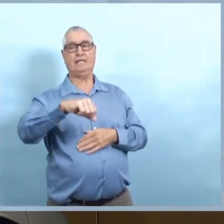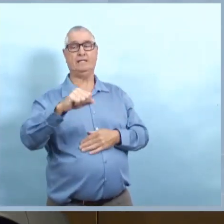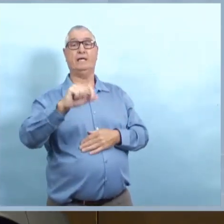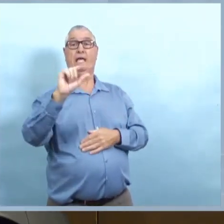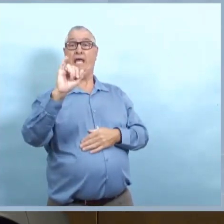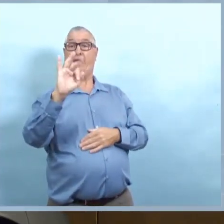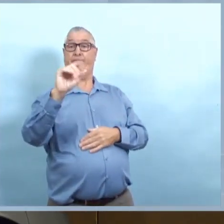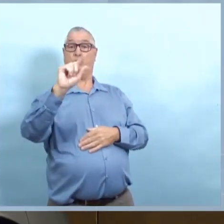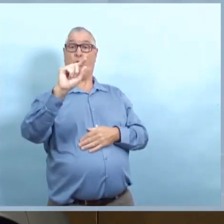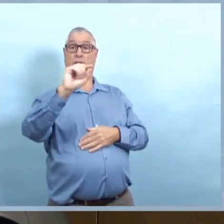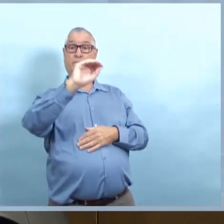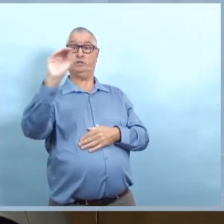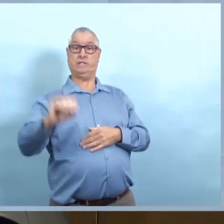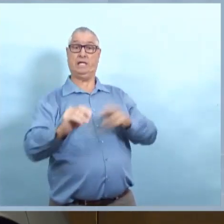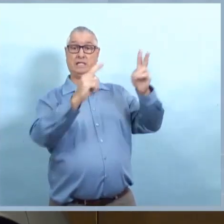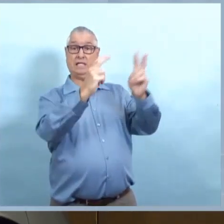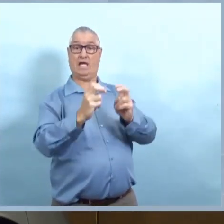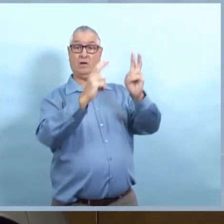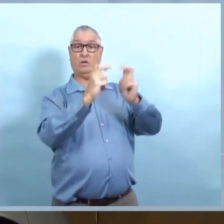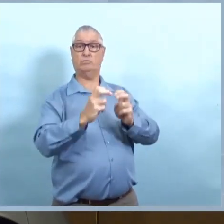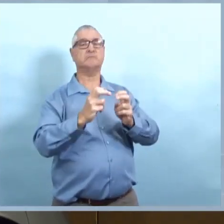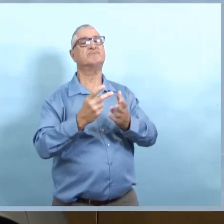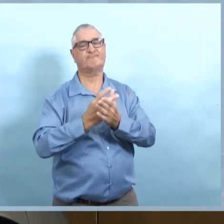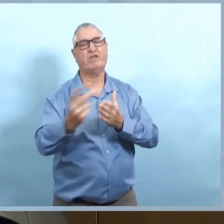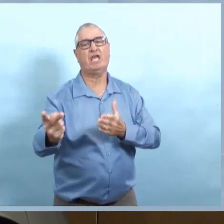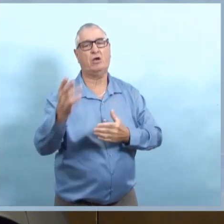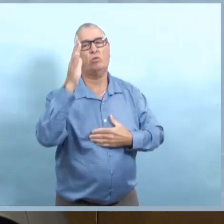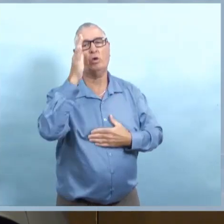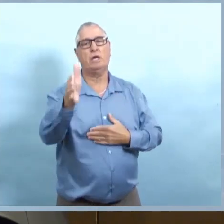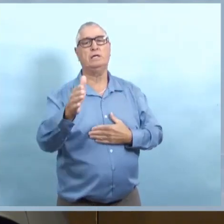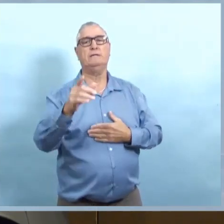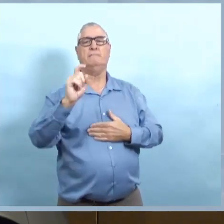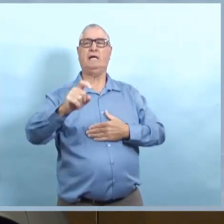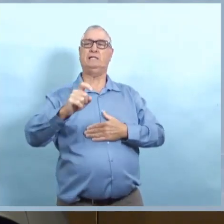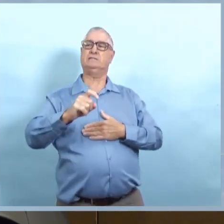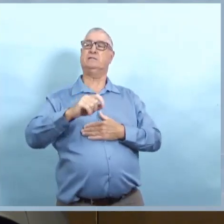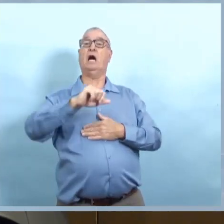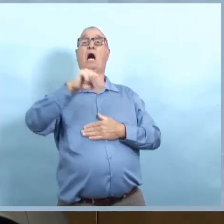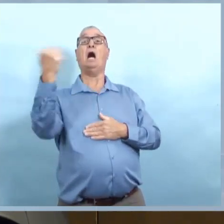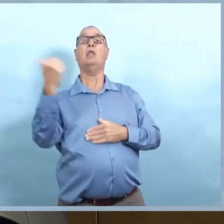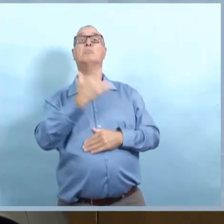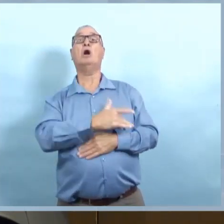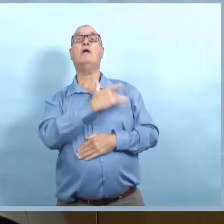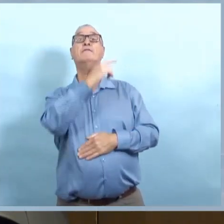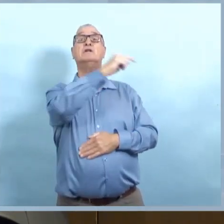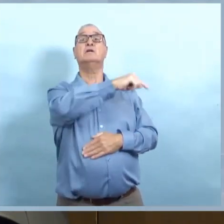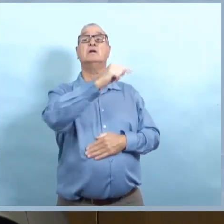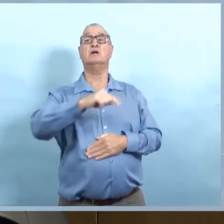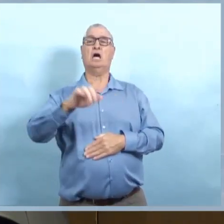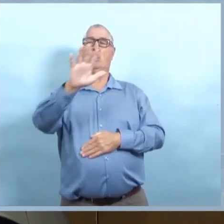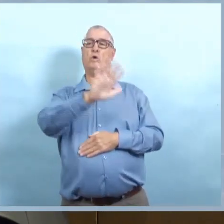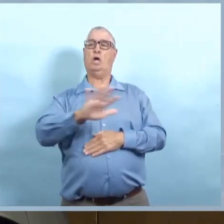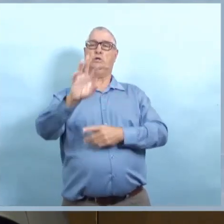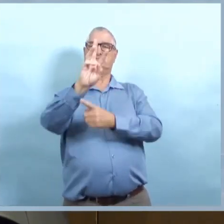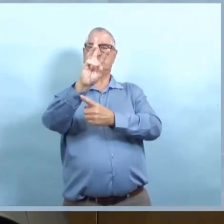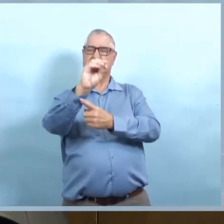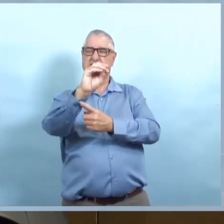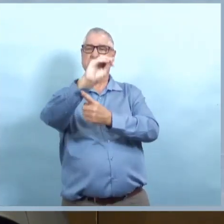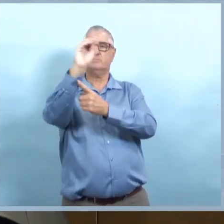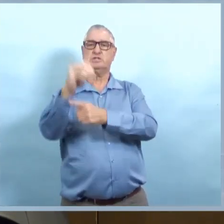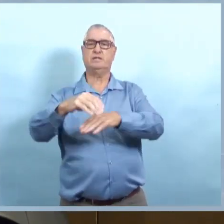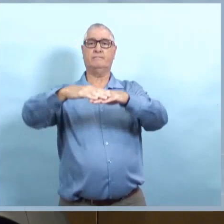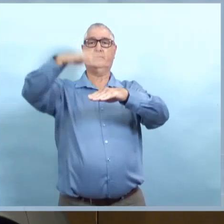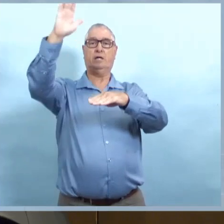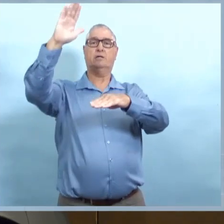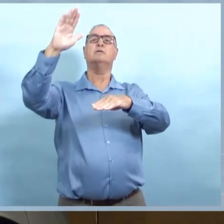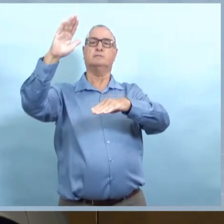exige qu'un grand pourcentage de la population l'utilise. Oui, nous allons donc la promouvoir. Si 20 % des Manitobains à télécharge, ça n'aura